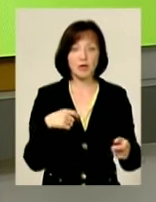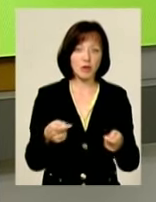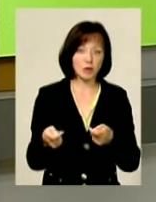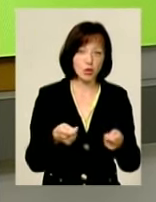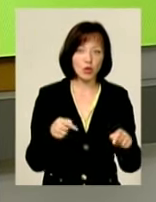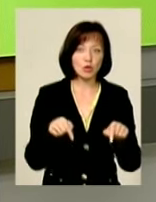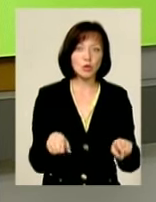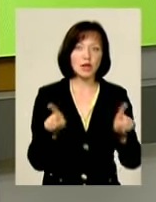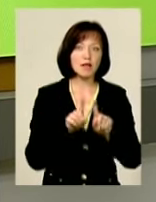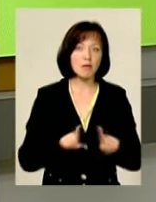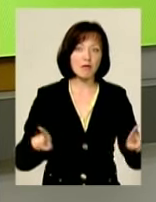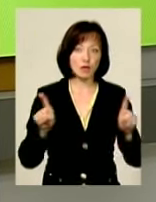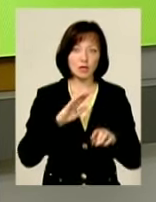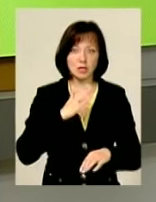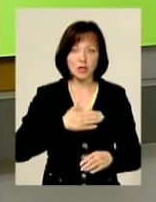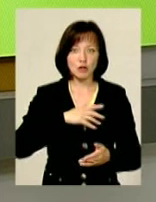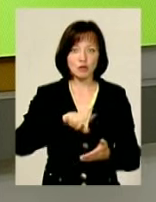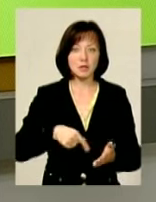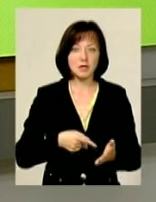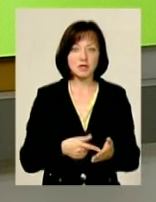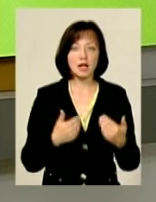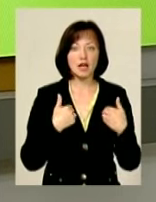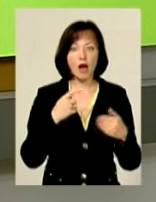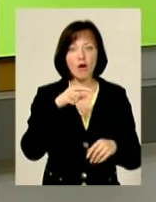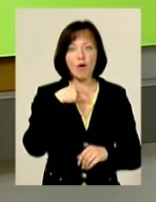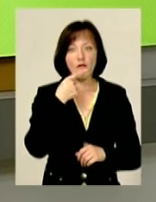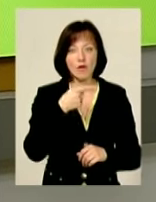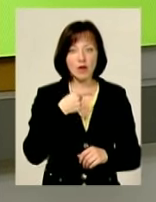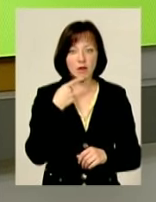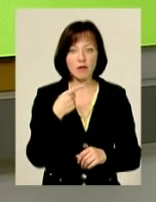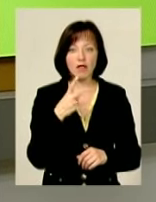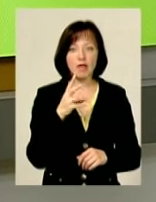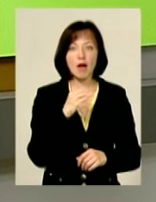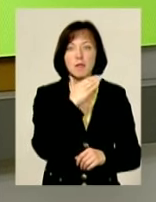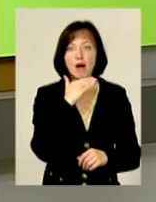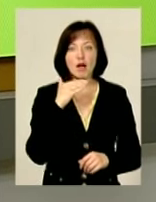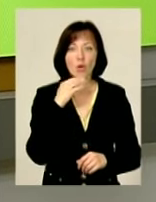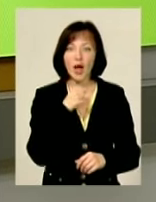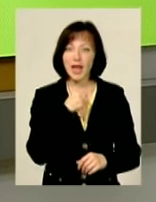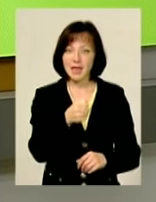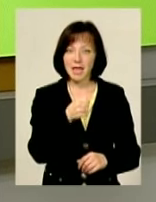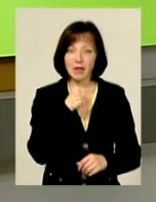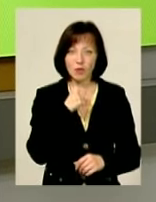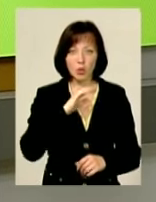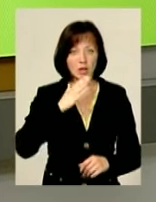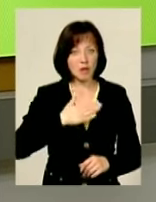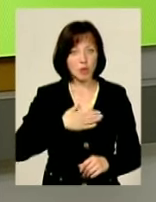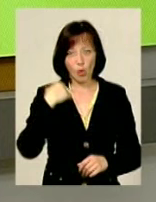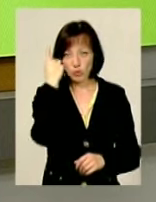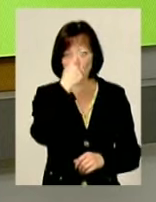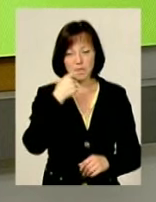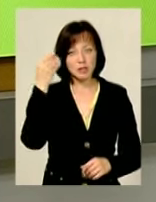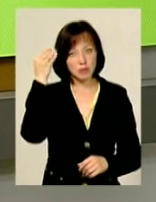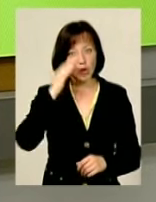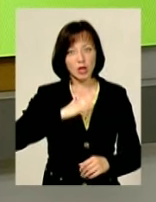тут неповторність нашого міста, тому що, як я говорив уже на багатьох інтерв'ю, що на мій особистий погляд, наше місто